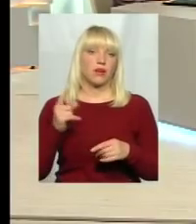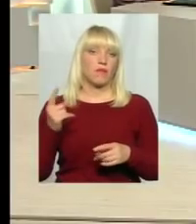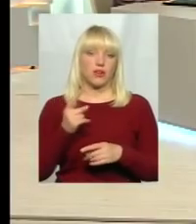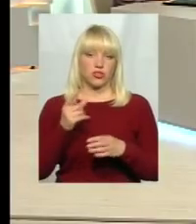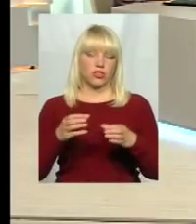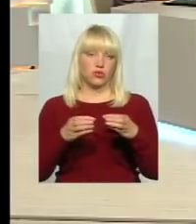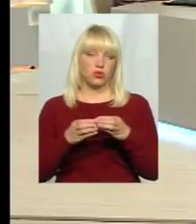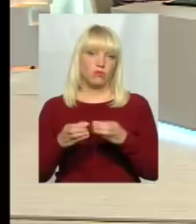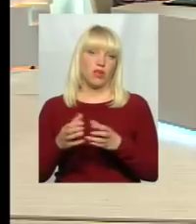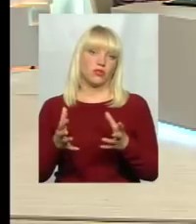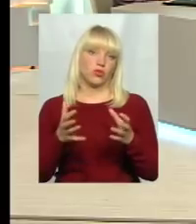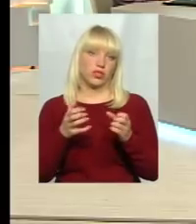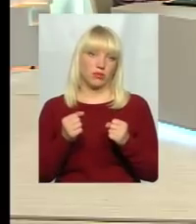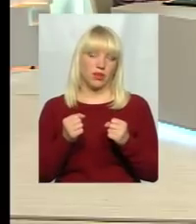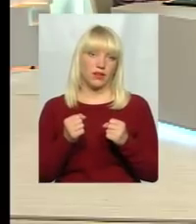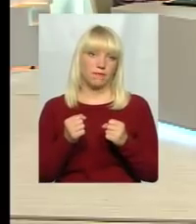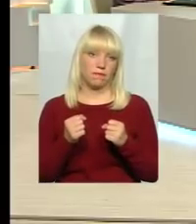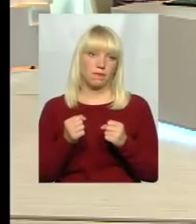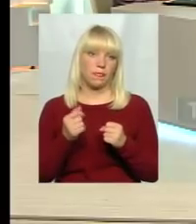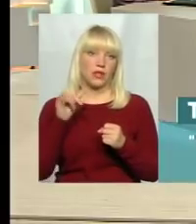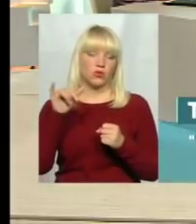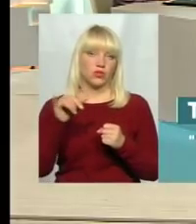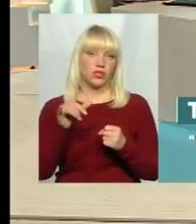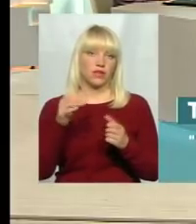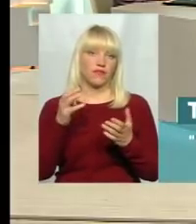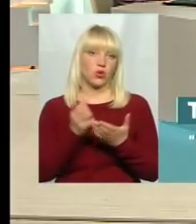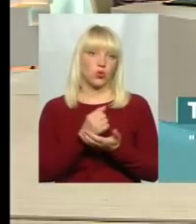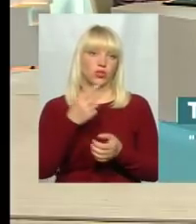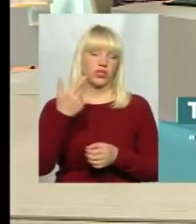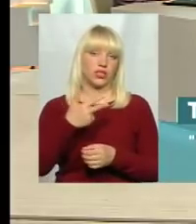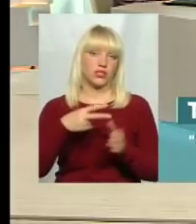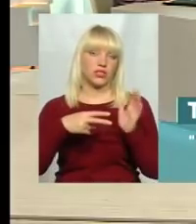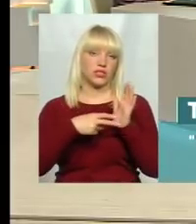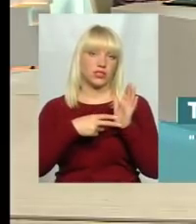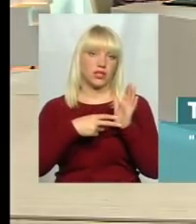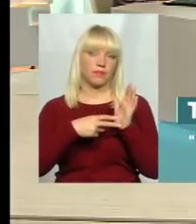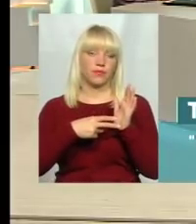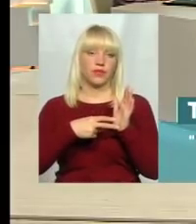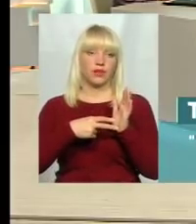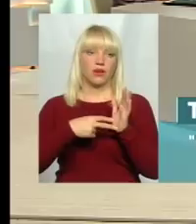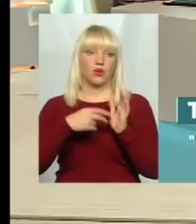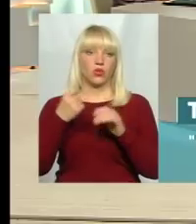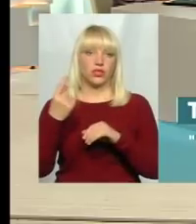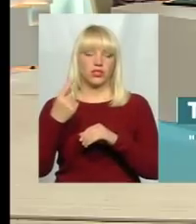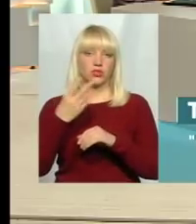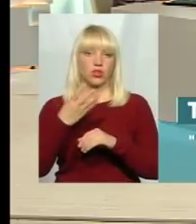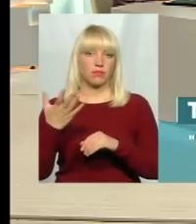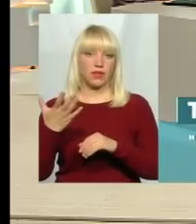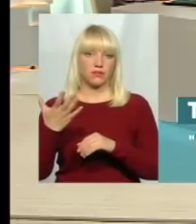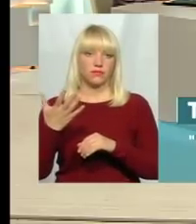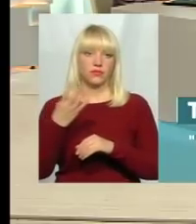громад, отримала, в них виходить 37 і 11, вже 45,